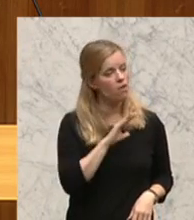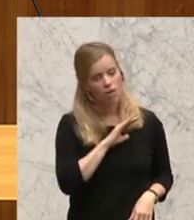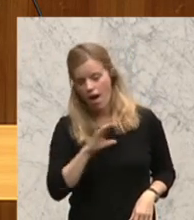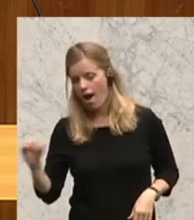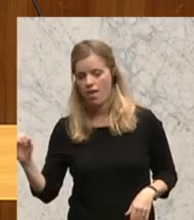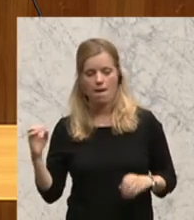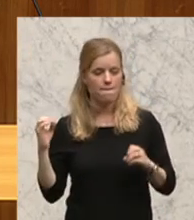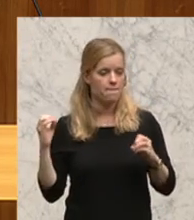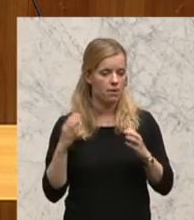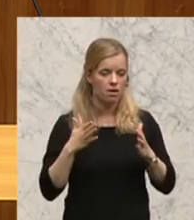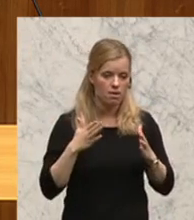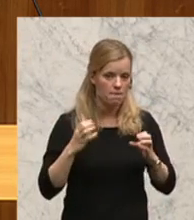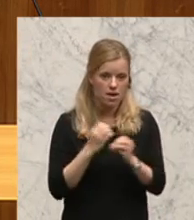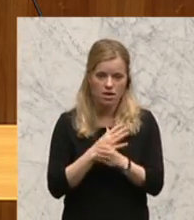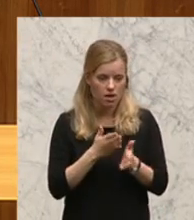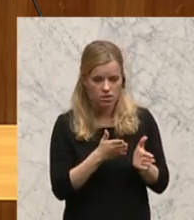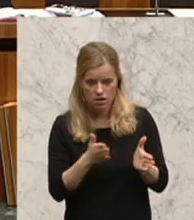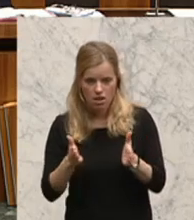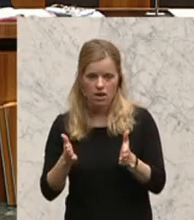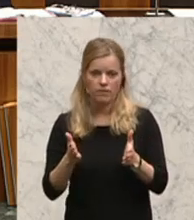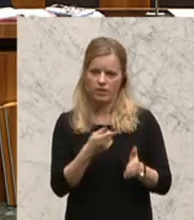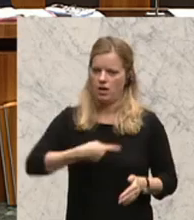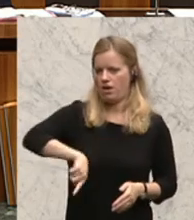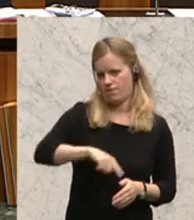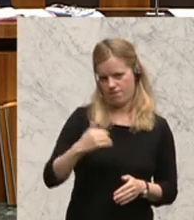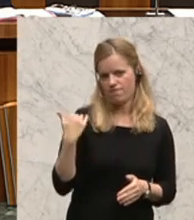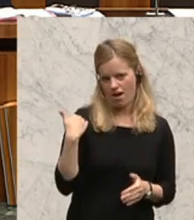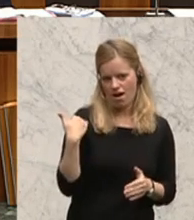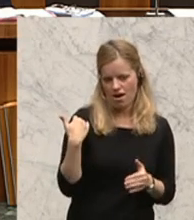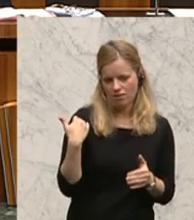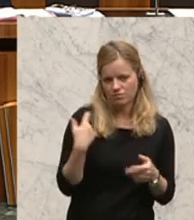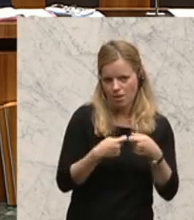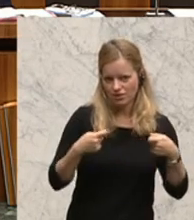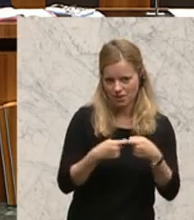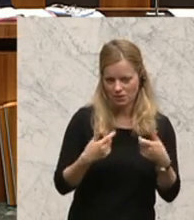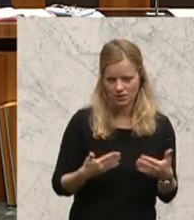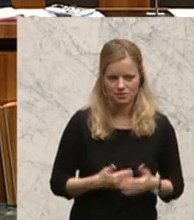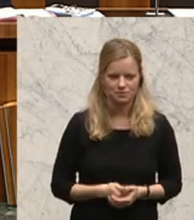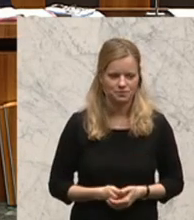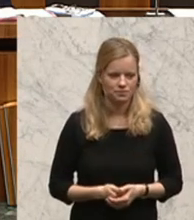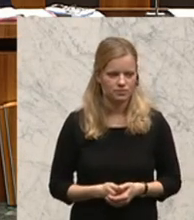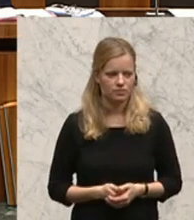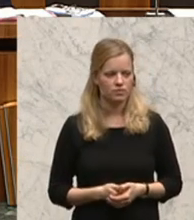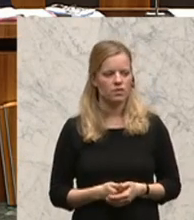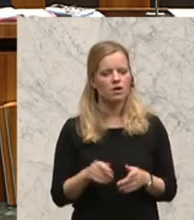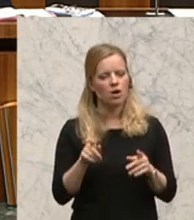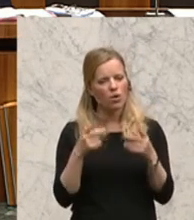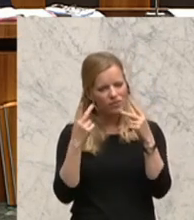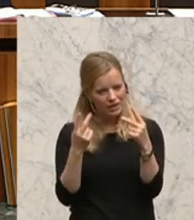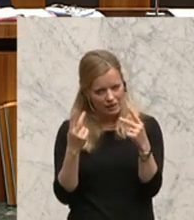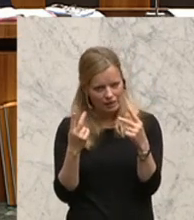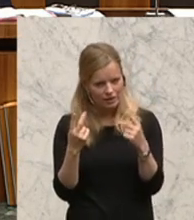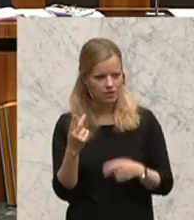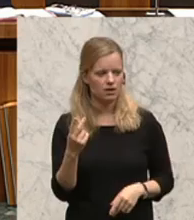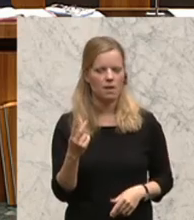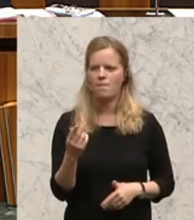unserer Spitzenmaßnahmen. Wichtig ist mir, und das bringe ich auch mit aus den Beratungen mit